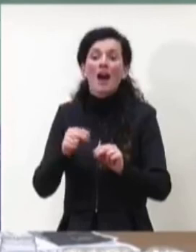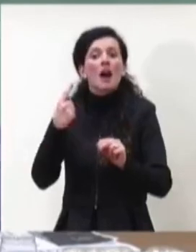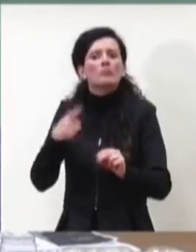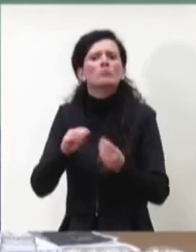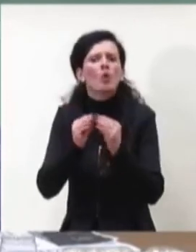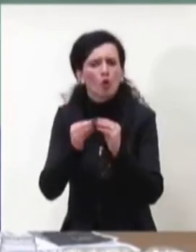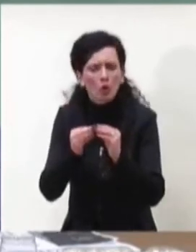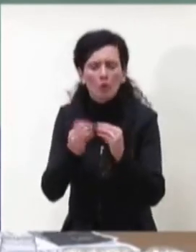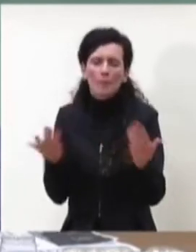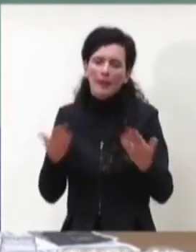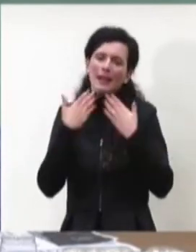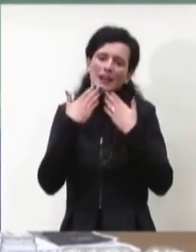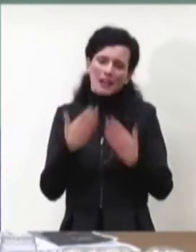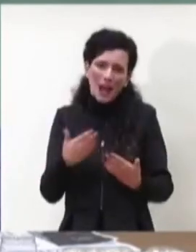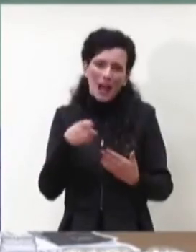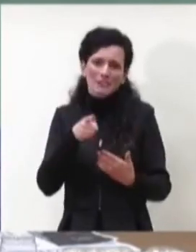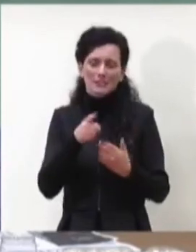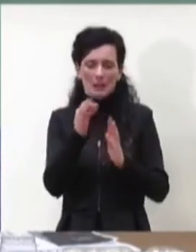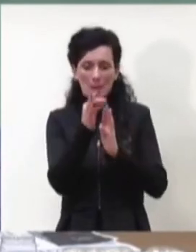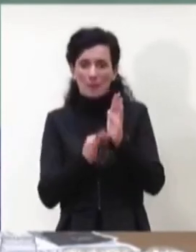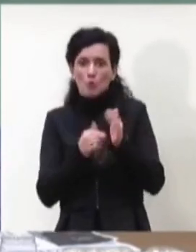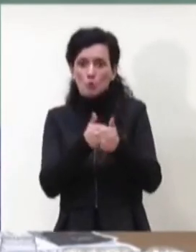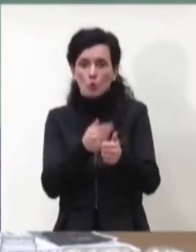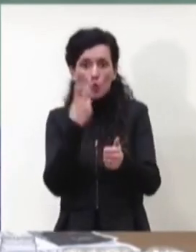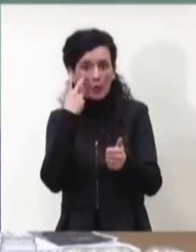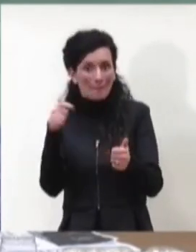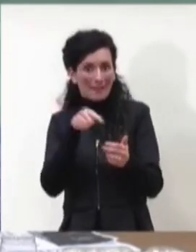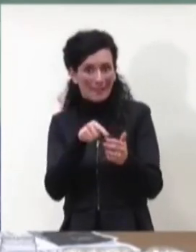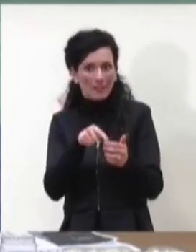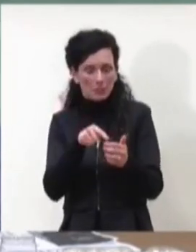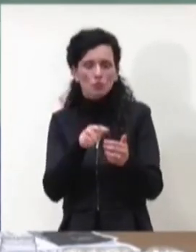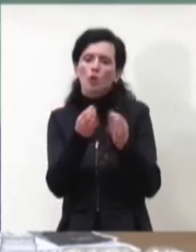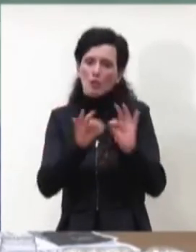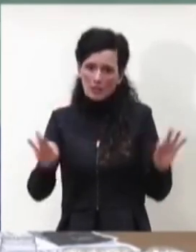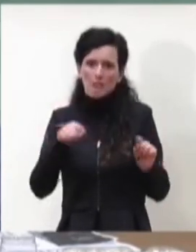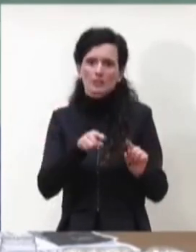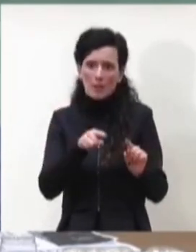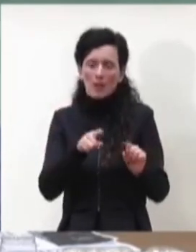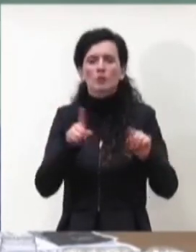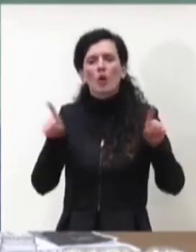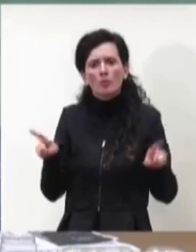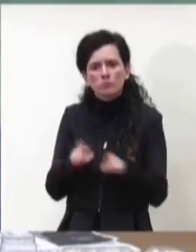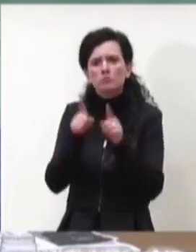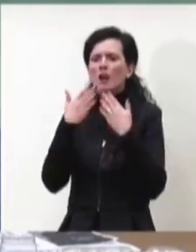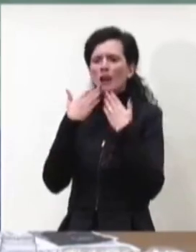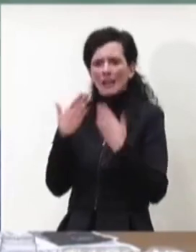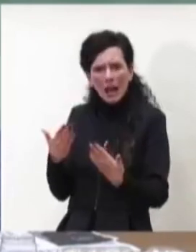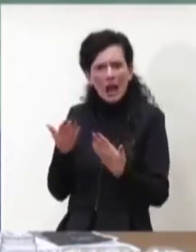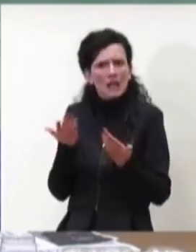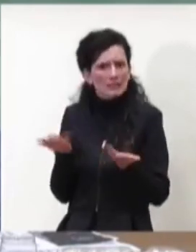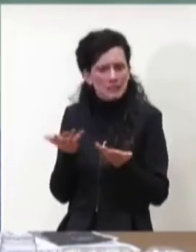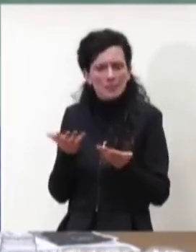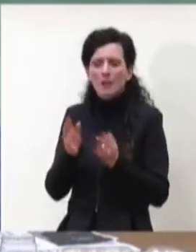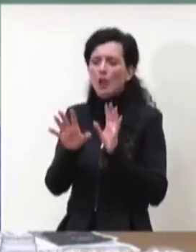alle misure che sono state previste e può avvenire anche grazie ad alcune scelte che vengono fatte a